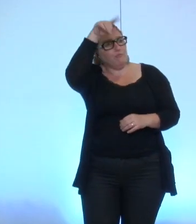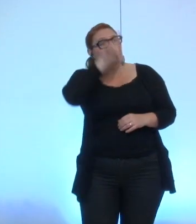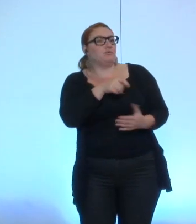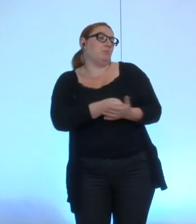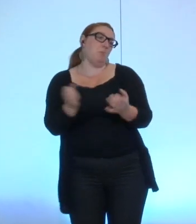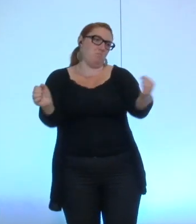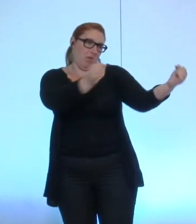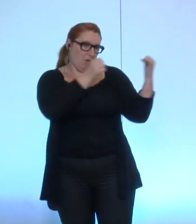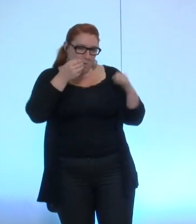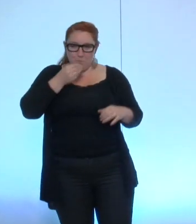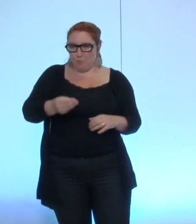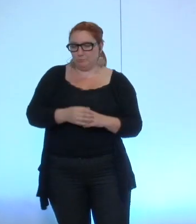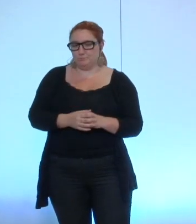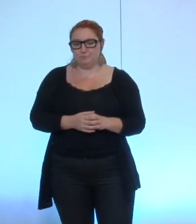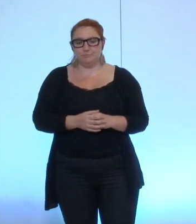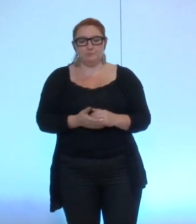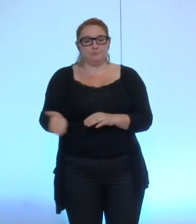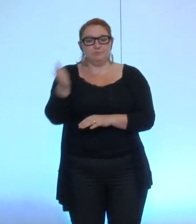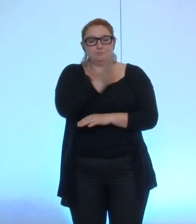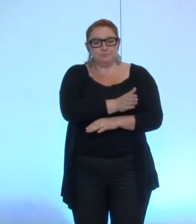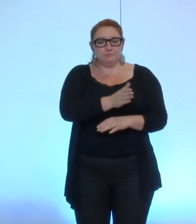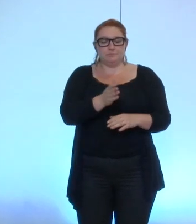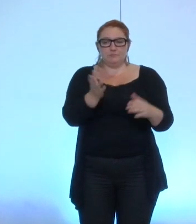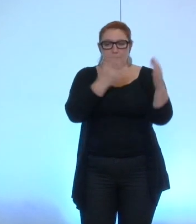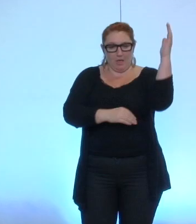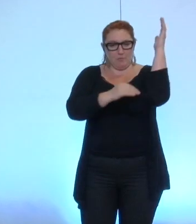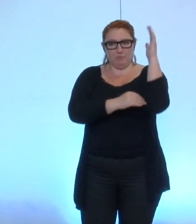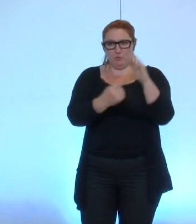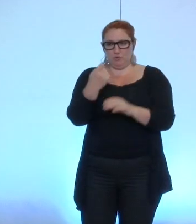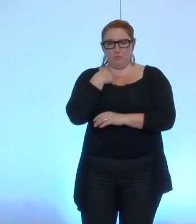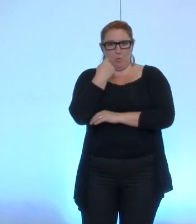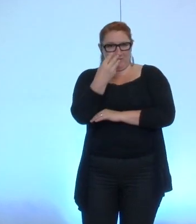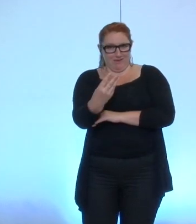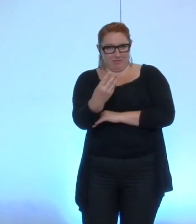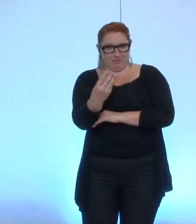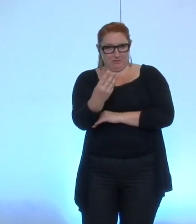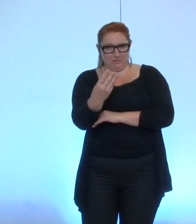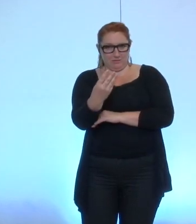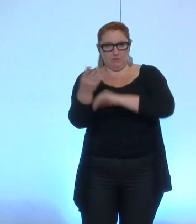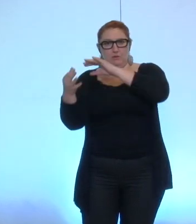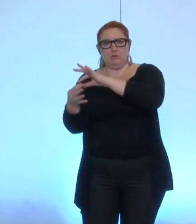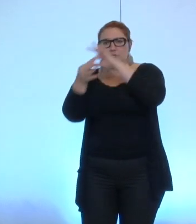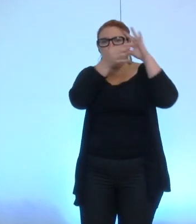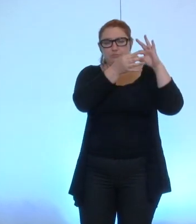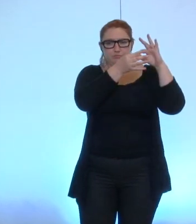tous d'accord nous passons maintenant à l'amendement qui est numéro T4 qui